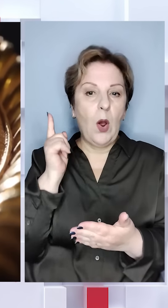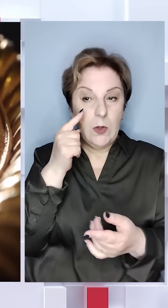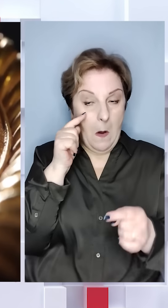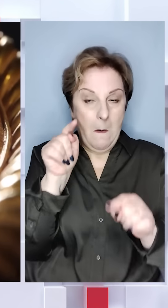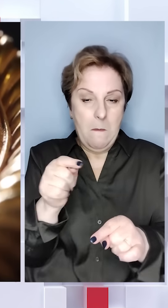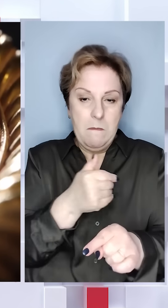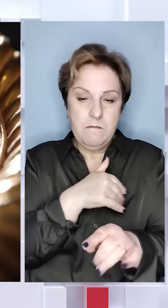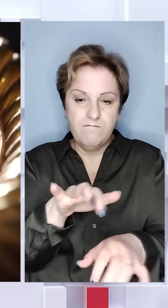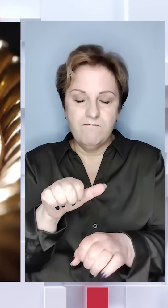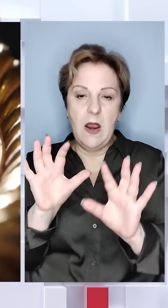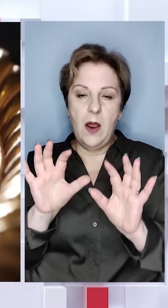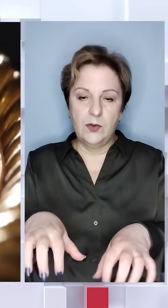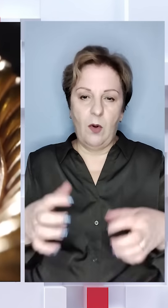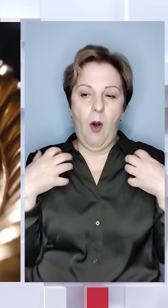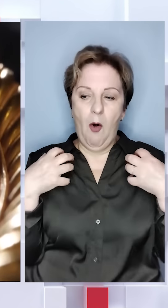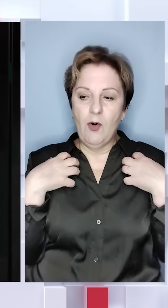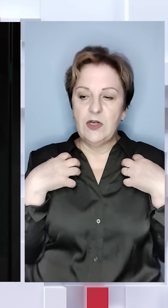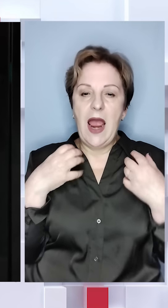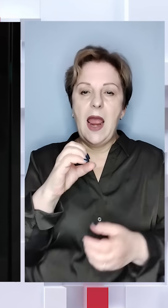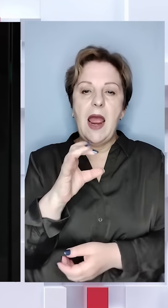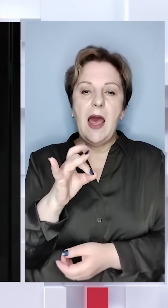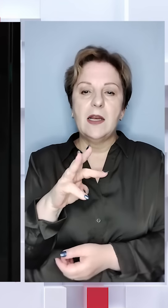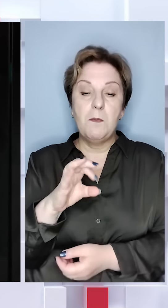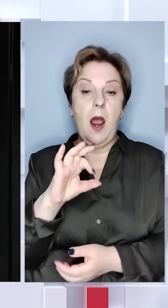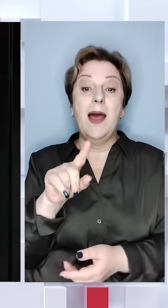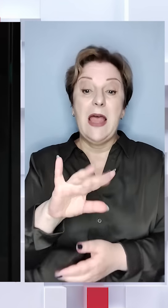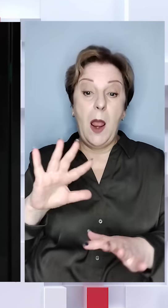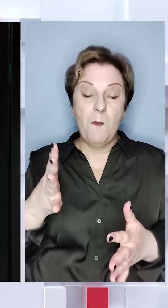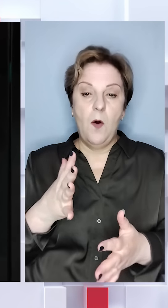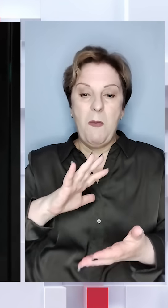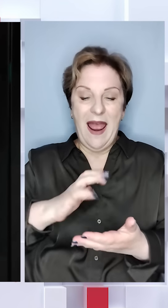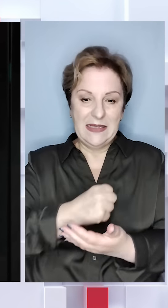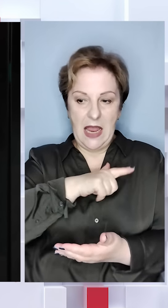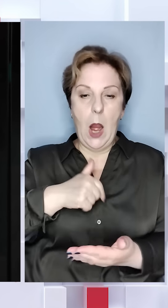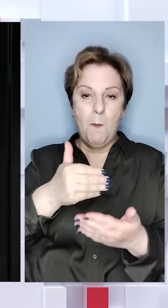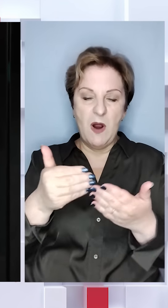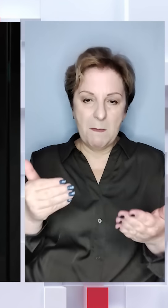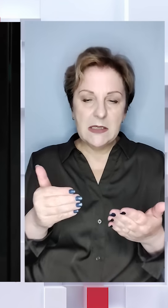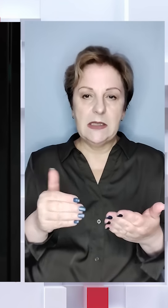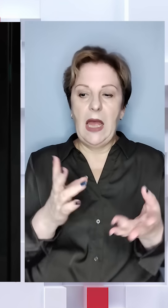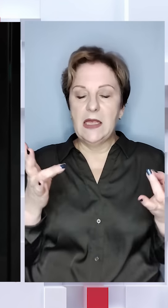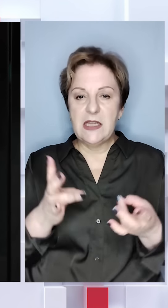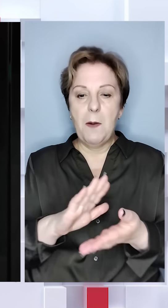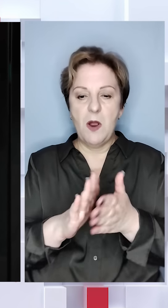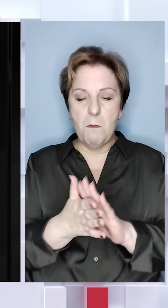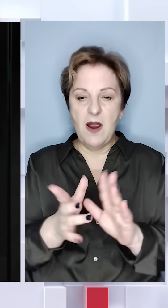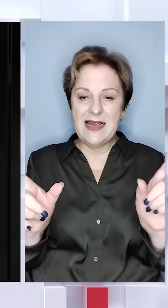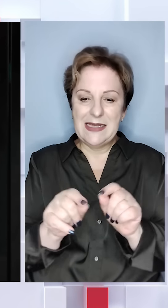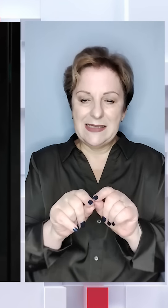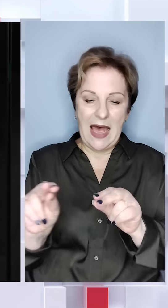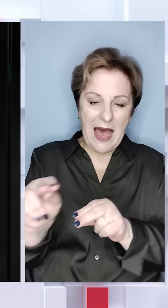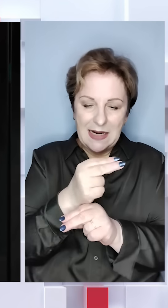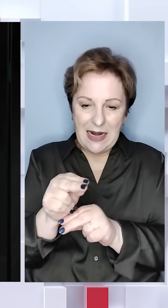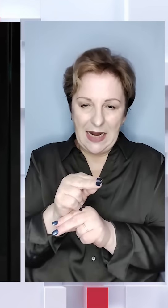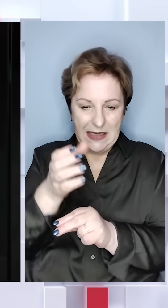тоді поклав око очільник ермітажу. На момент знайдення пекторалі музей з необхідними умовами, з реставраторами,